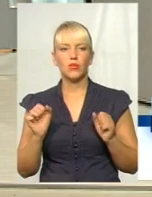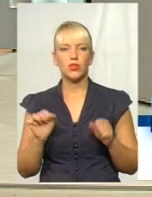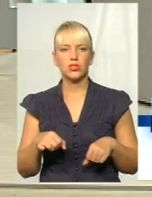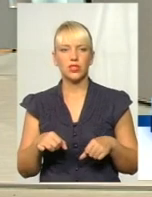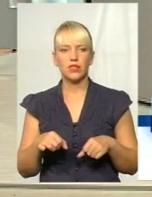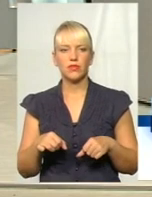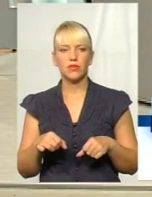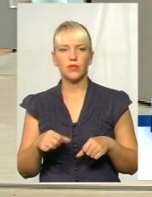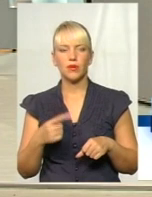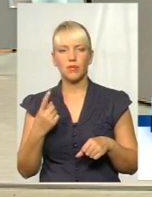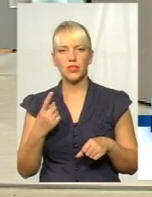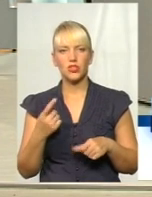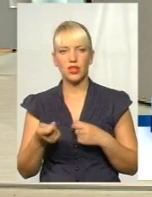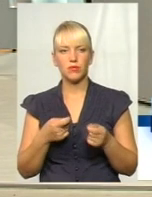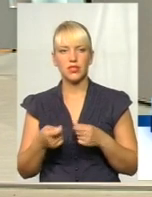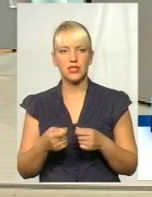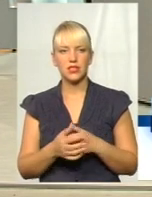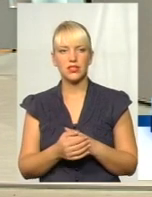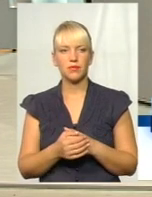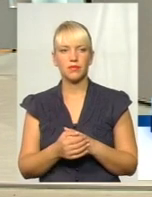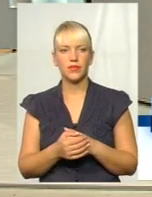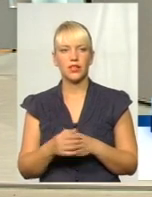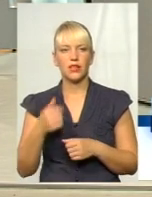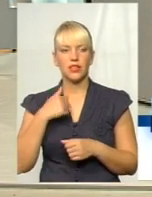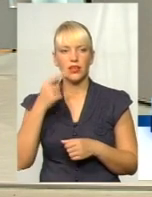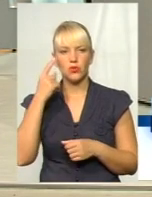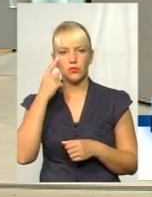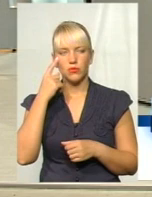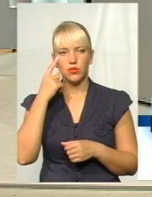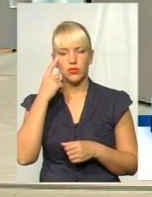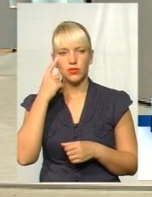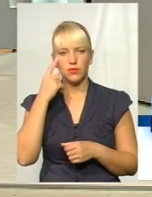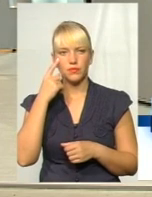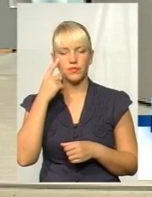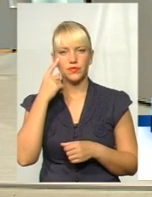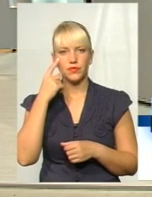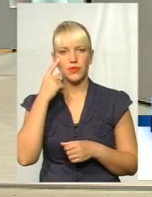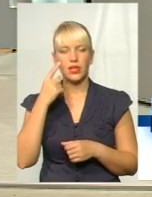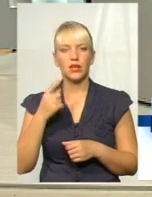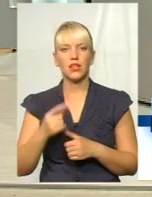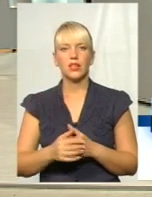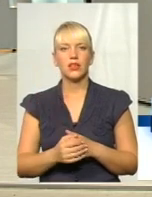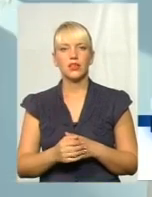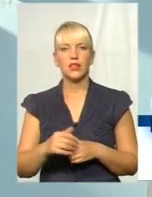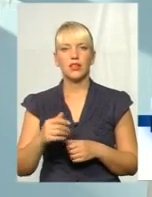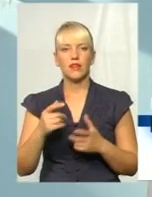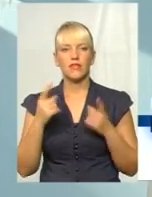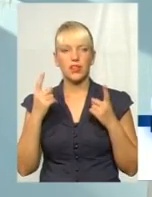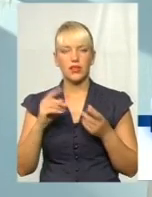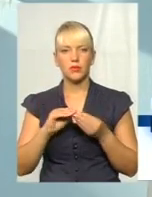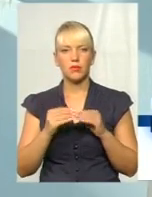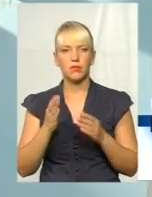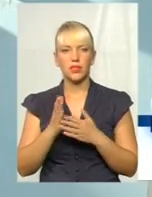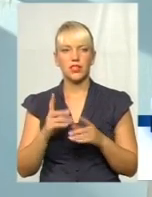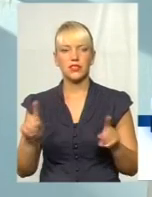адміністрація? Я думаю, ми завжди в такому дуеті співпрацюємо. Звичайно, є велика проблема